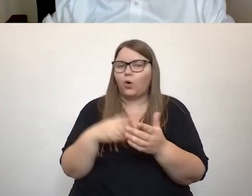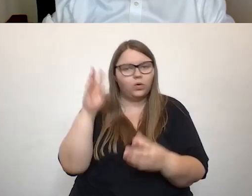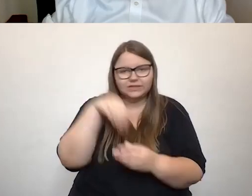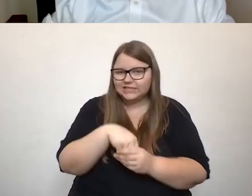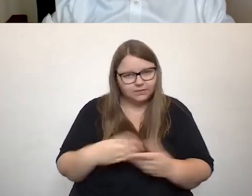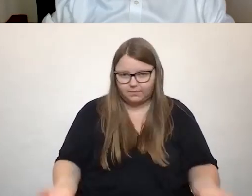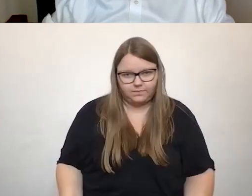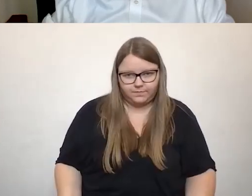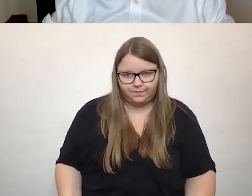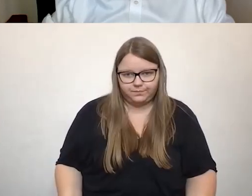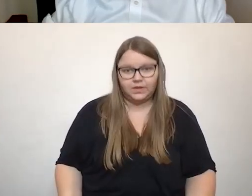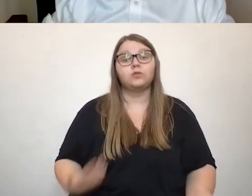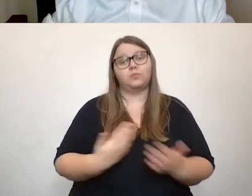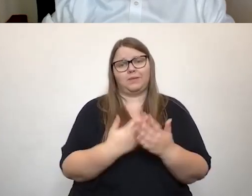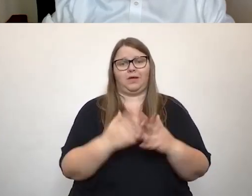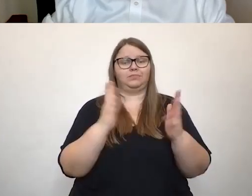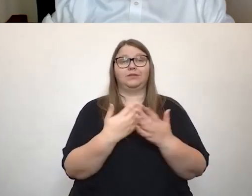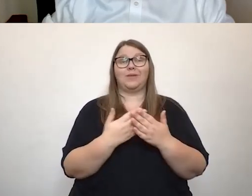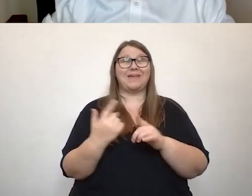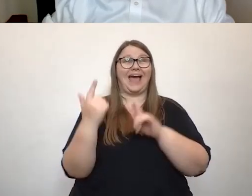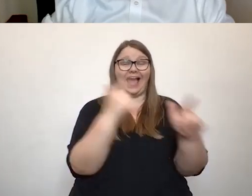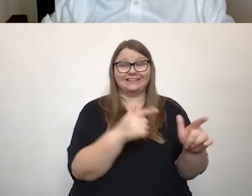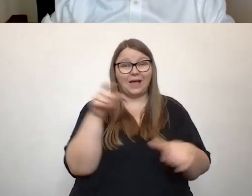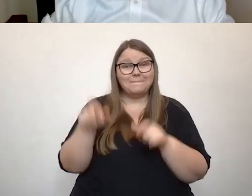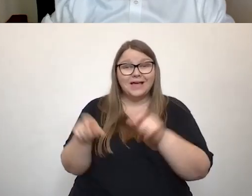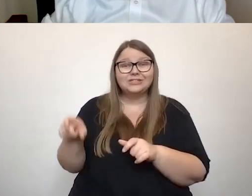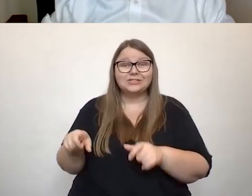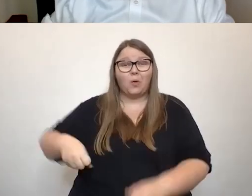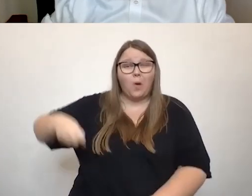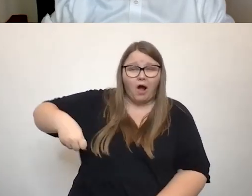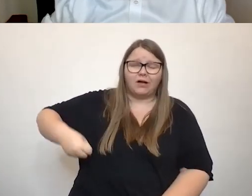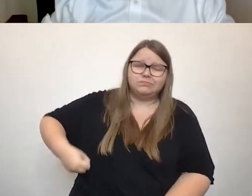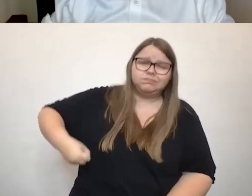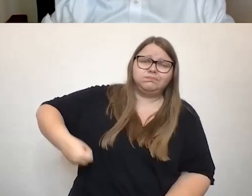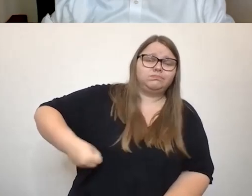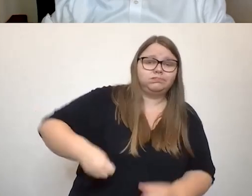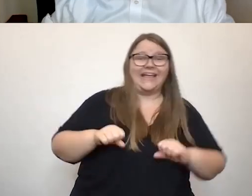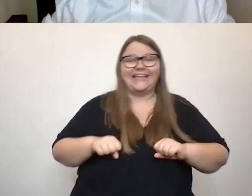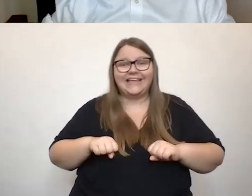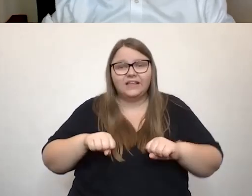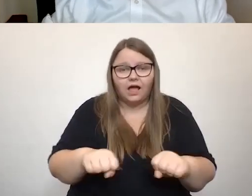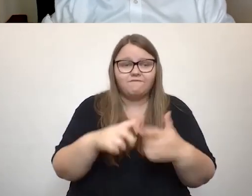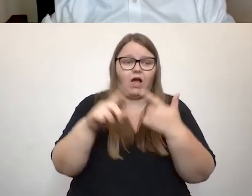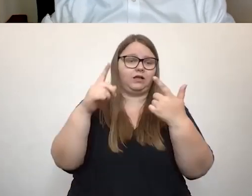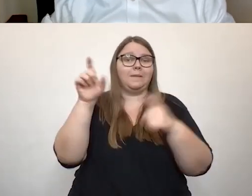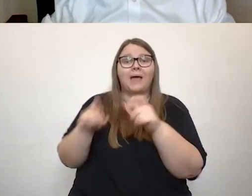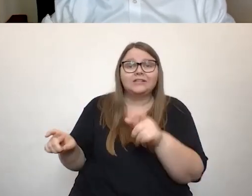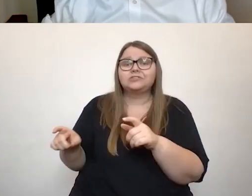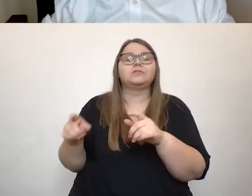irritierend, weil ich meine, beim Reisen haben Menschen schwere Koffer, da sind Leute mit Kinderwegen, da sind Menschen, die mobilitätseingeschränkt sind. Also,